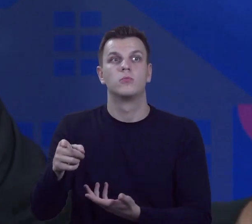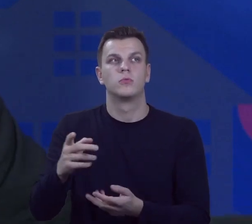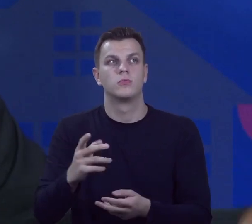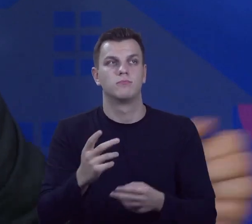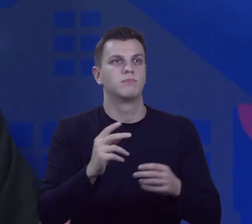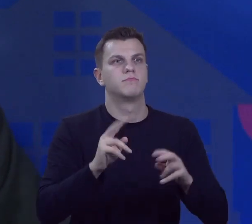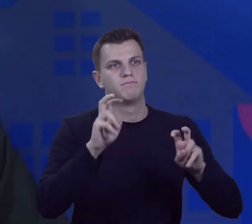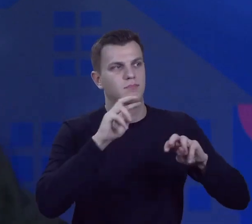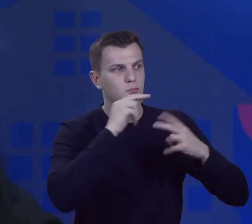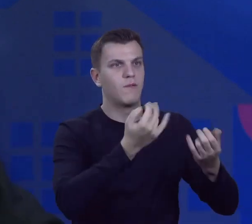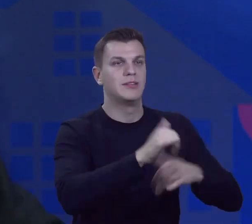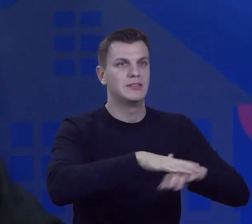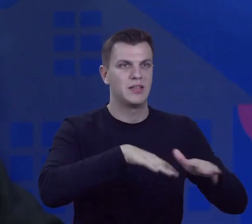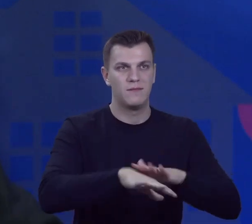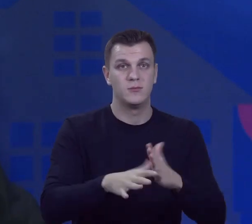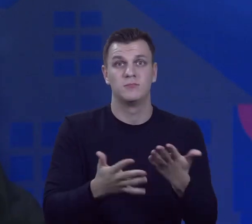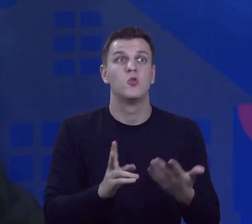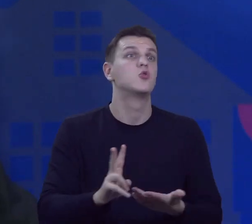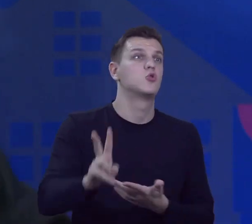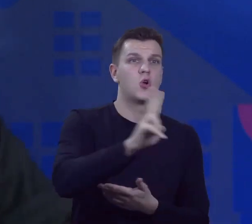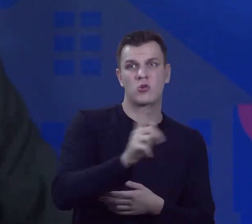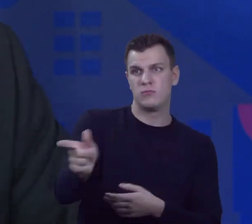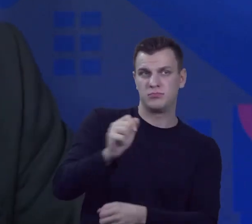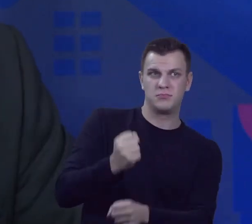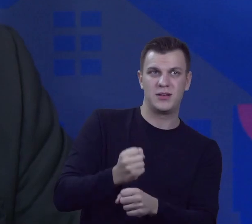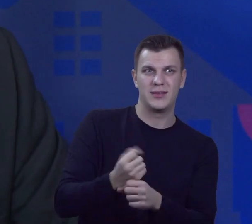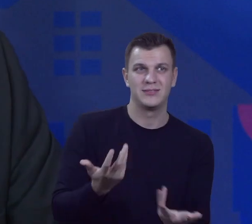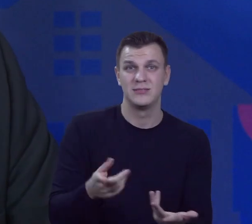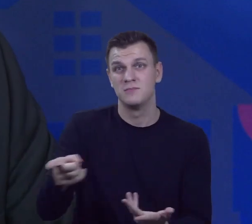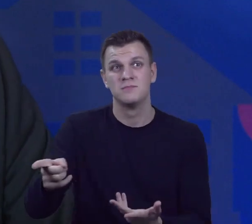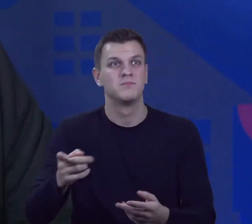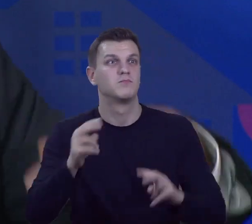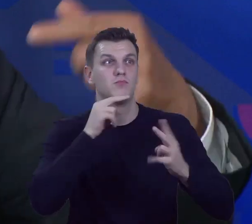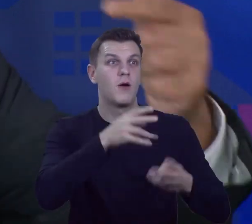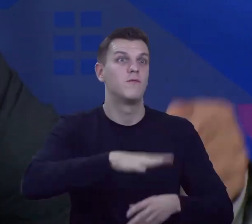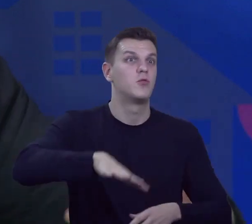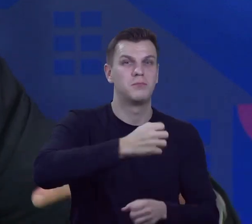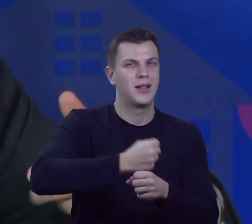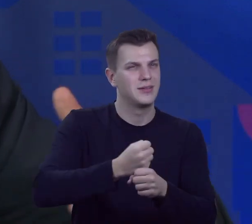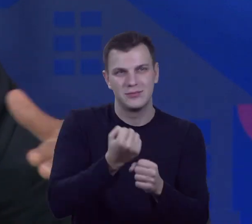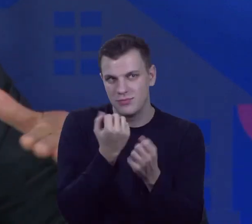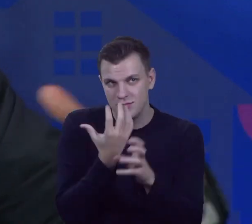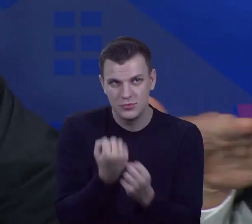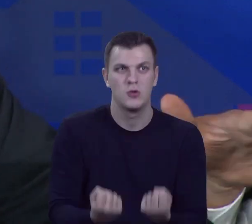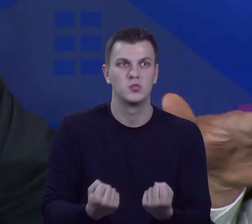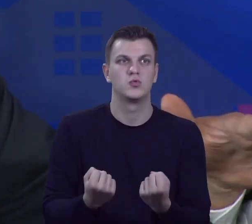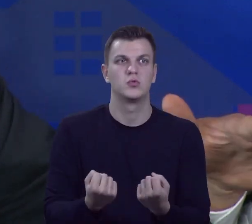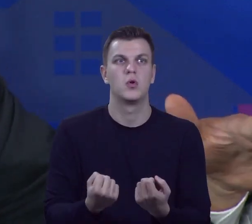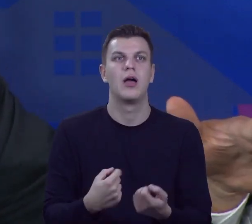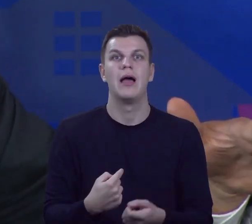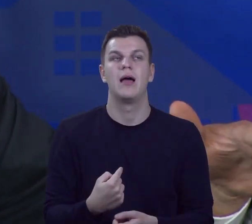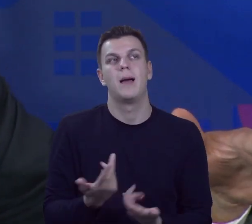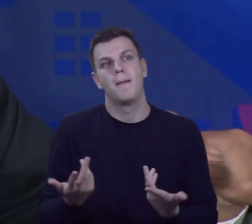trawę, naprawdę mało kto zatrudni taką osobę. On nie znajdzie miejsca na rynku pracy. A nasze